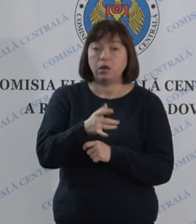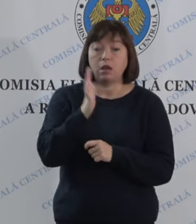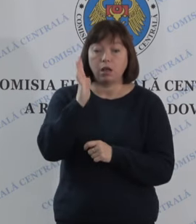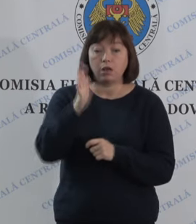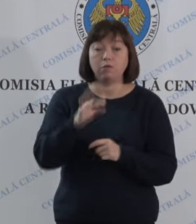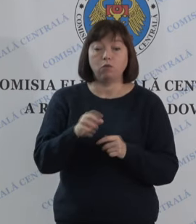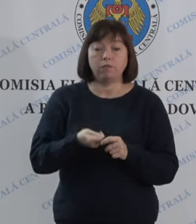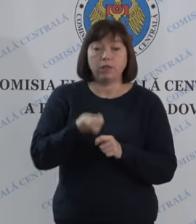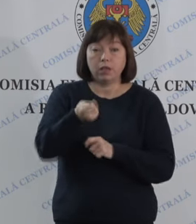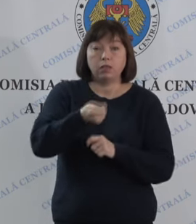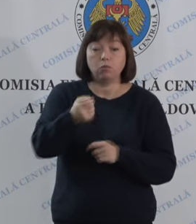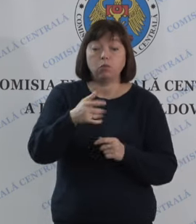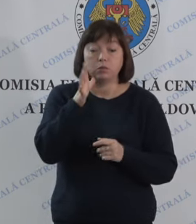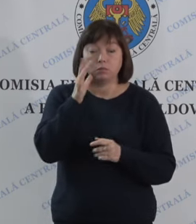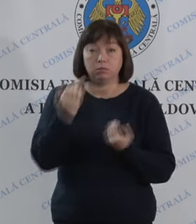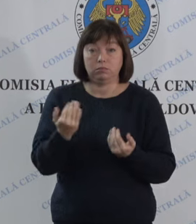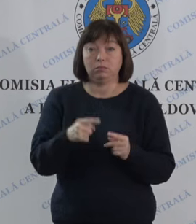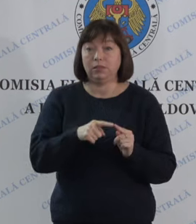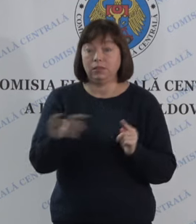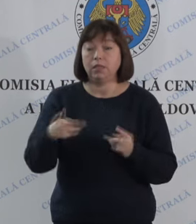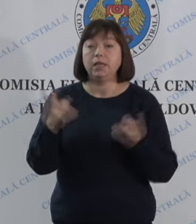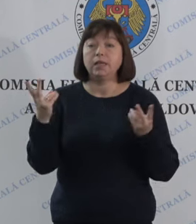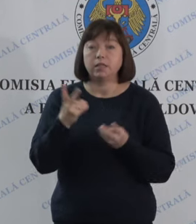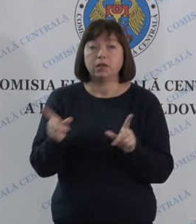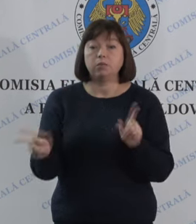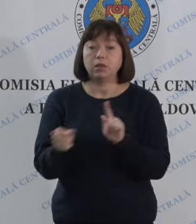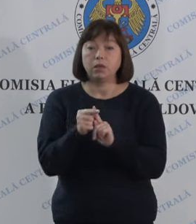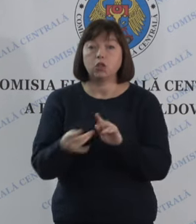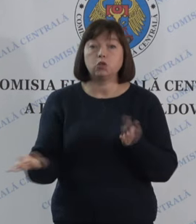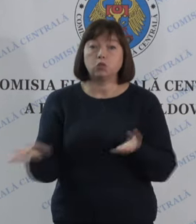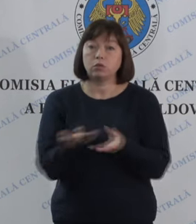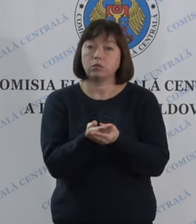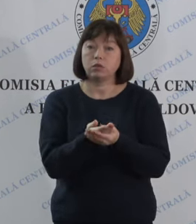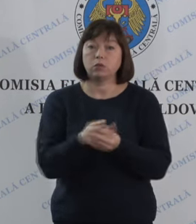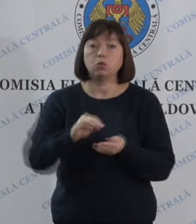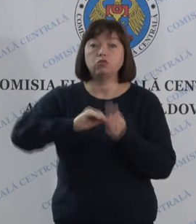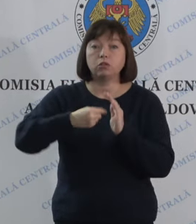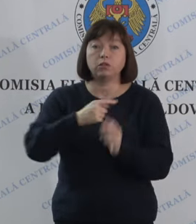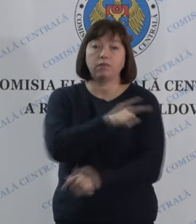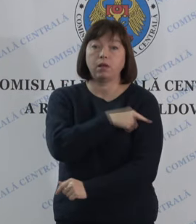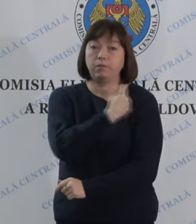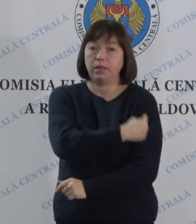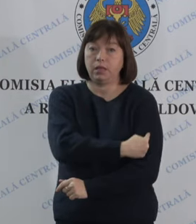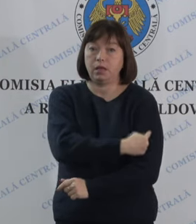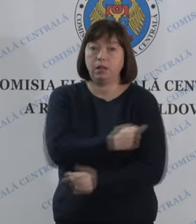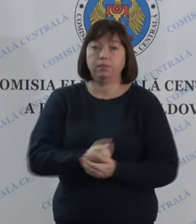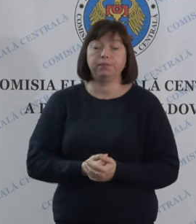parcursul zilei de astăzi trebuie să fie însoțite de un certificat medical.